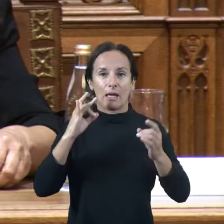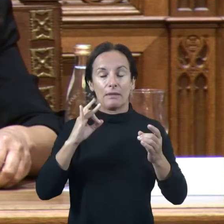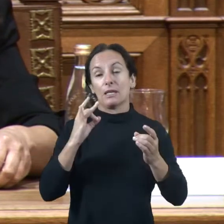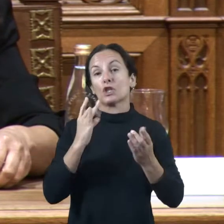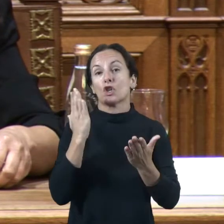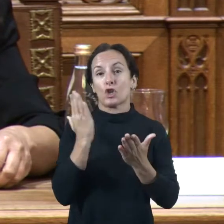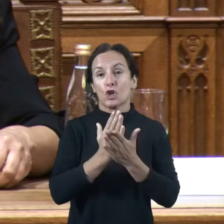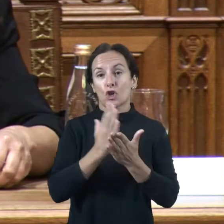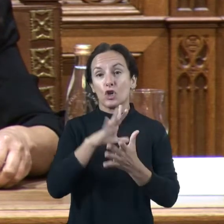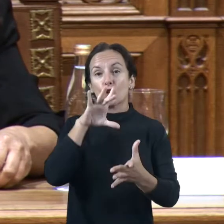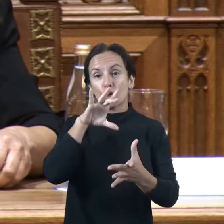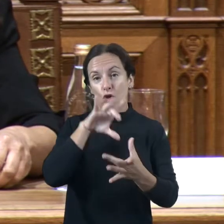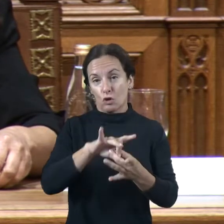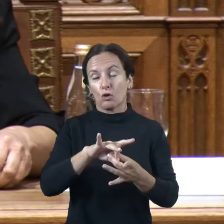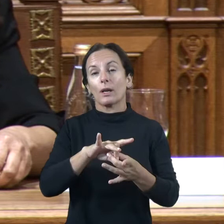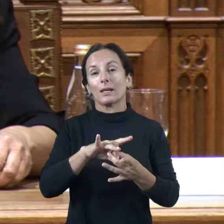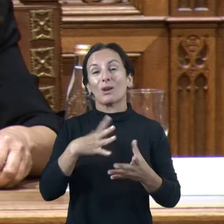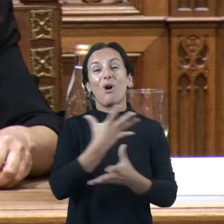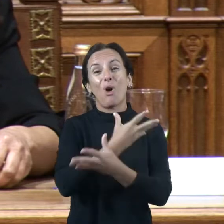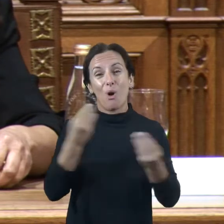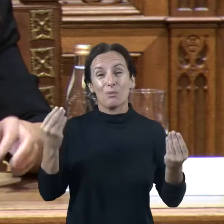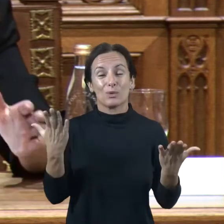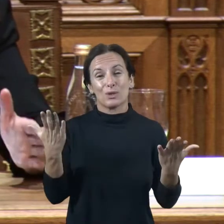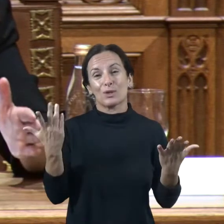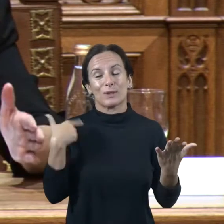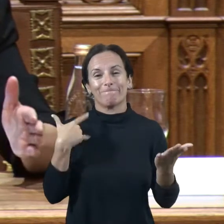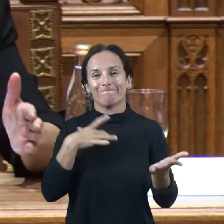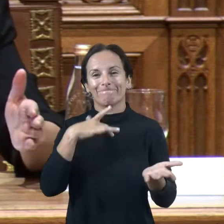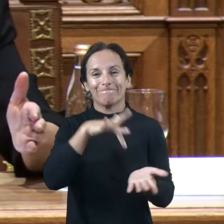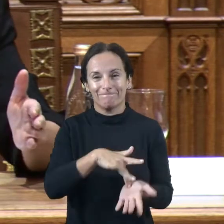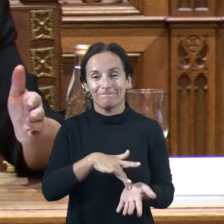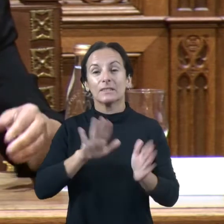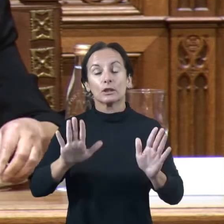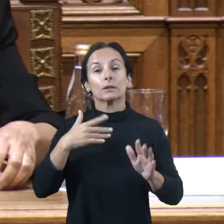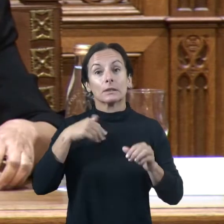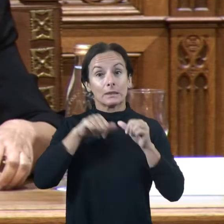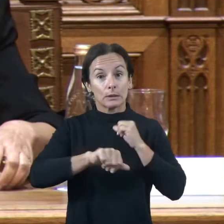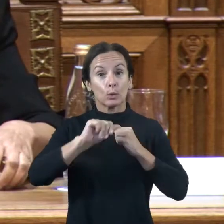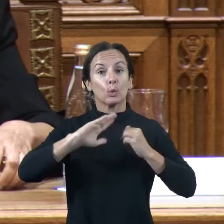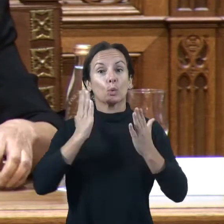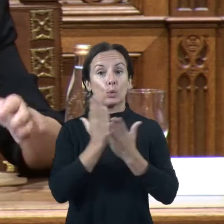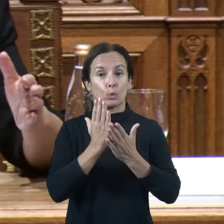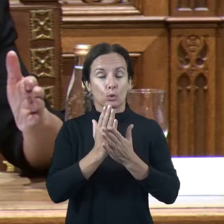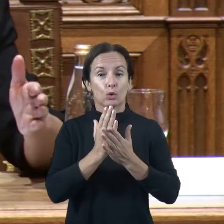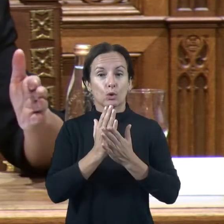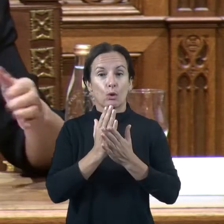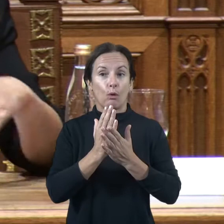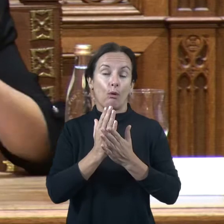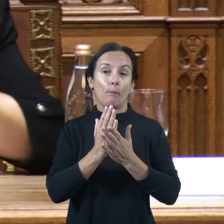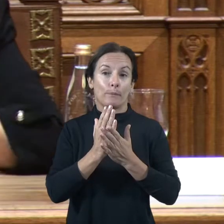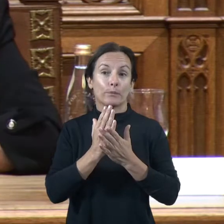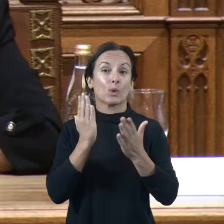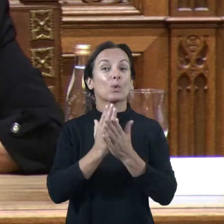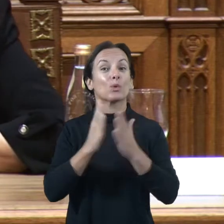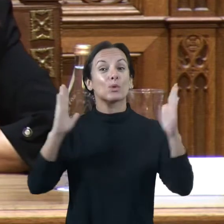moltíssima gent a fora i molt ser greu i, per això, durant aquest curs lectiu, direm, el que dura, el curs